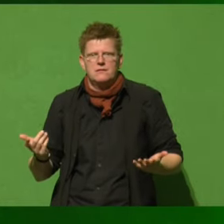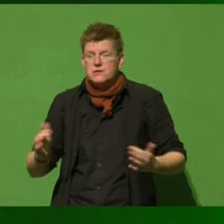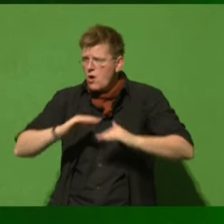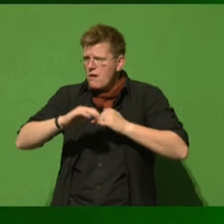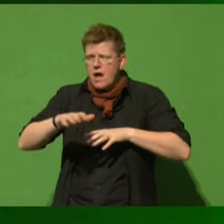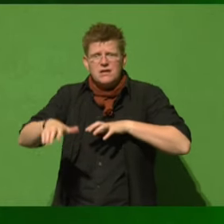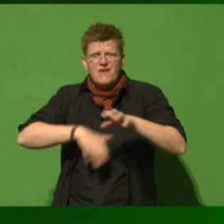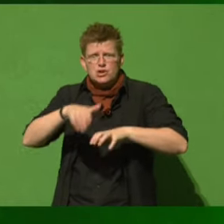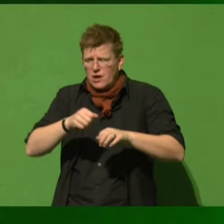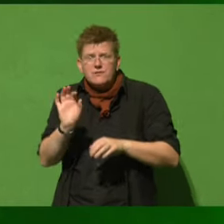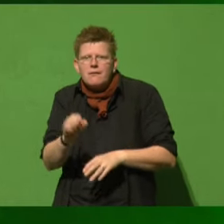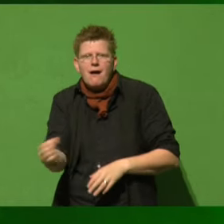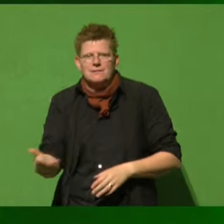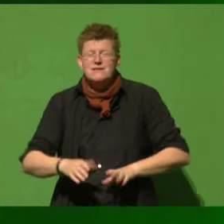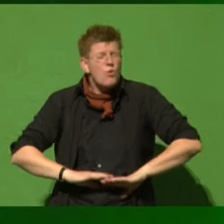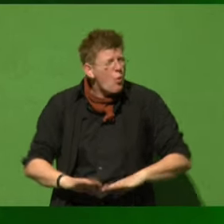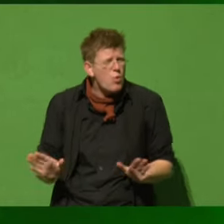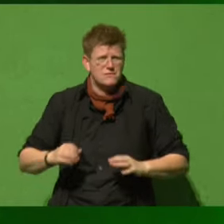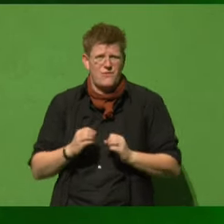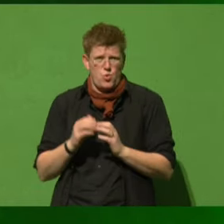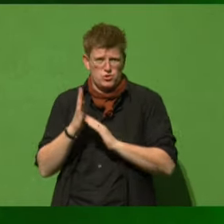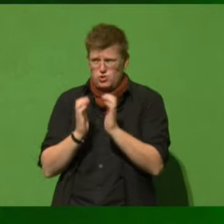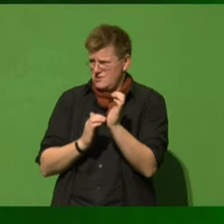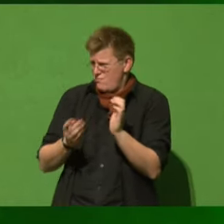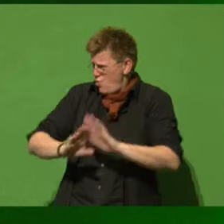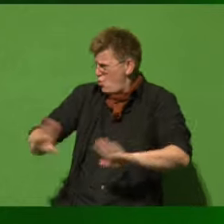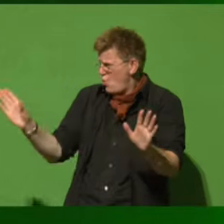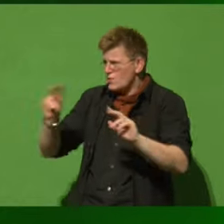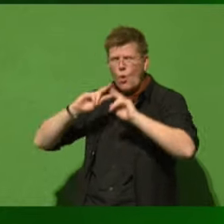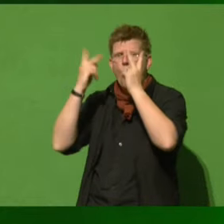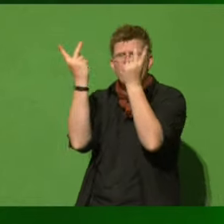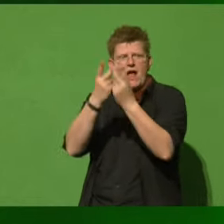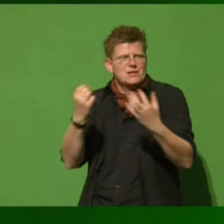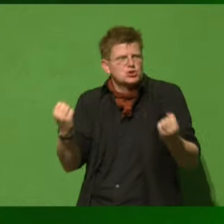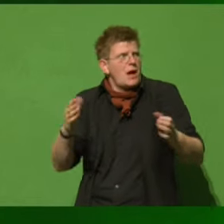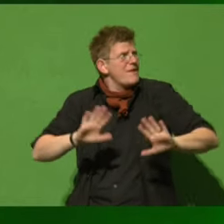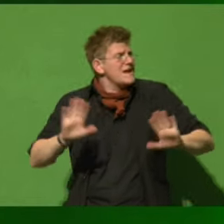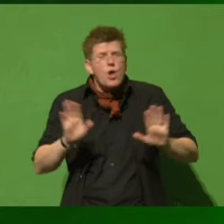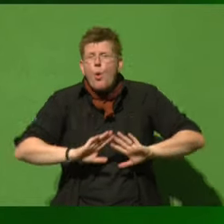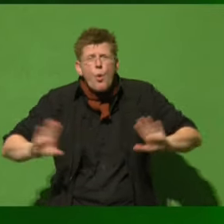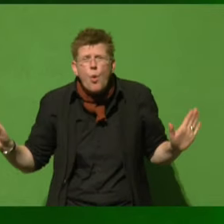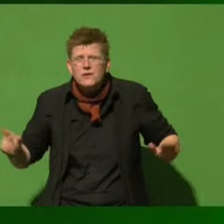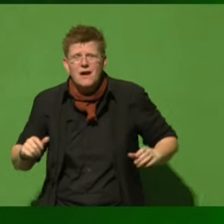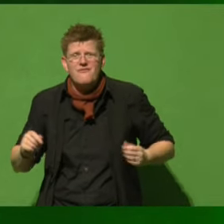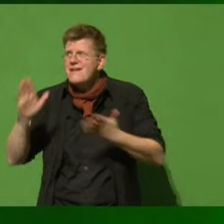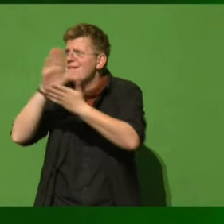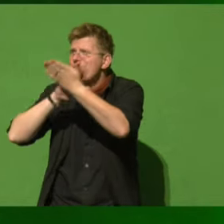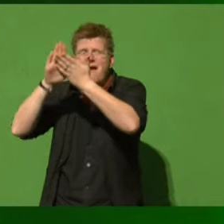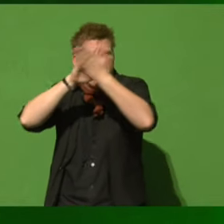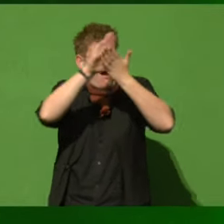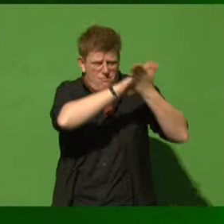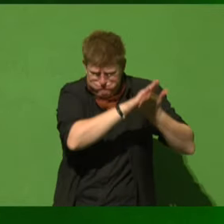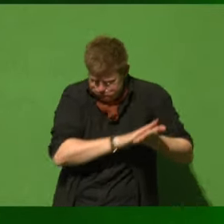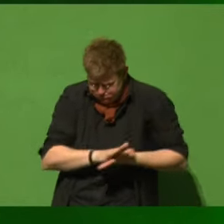können, ohne solche Ökosysteme, ohne so eine stabile Umwelt, ohne all das ist alles andere verdammt wenig.